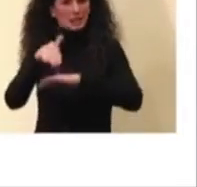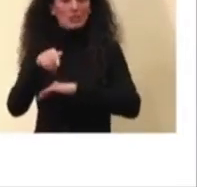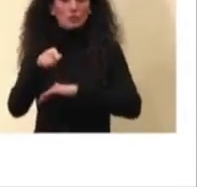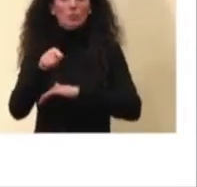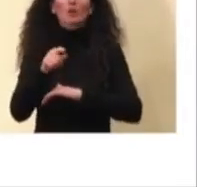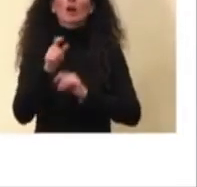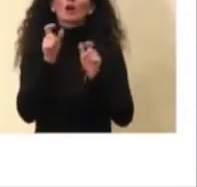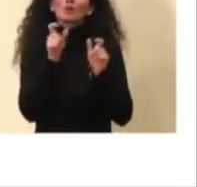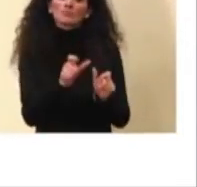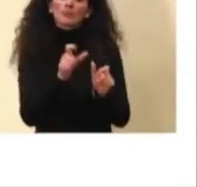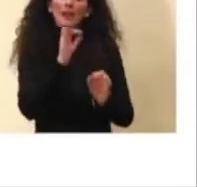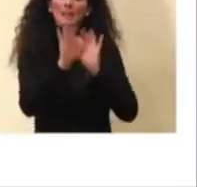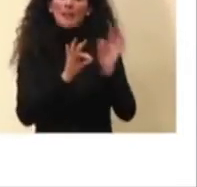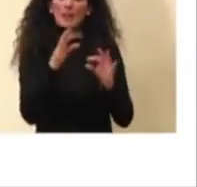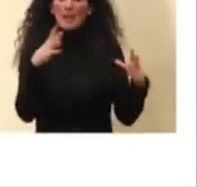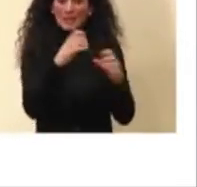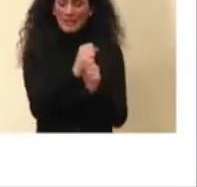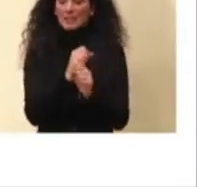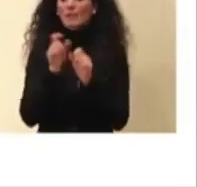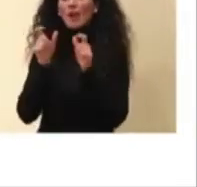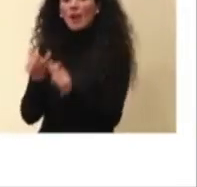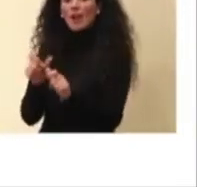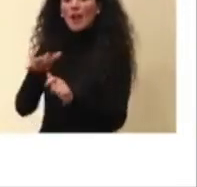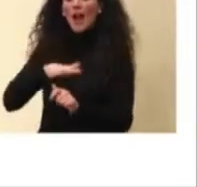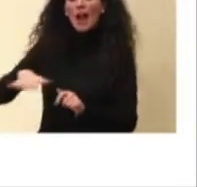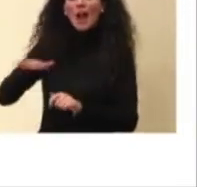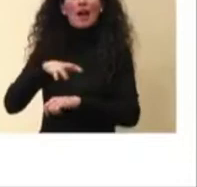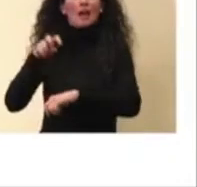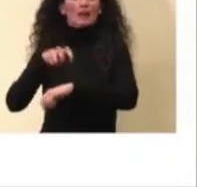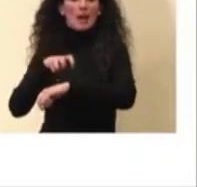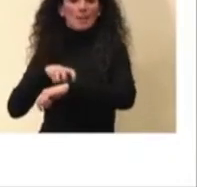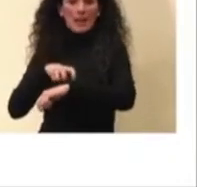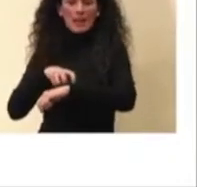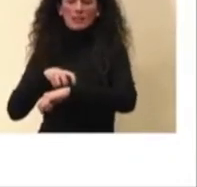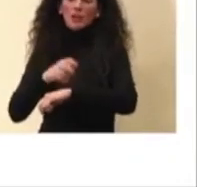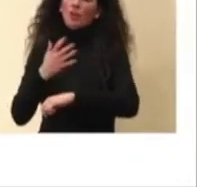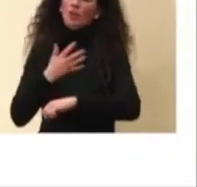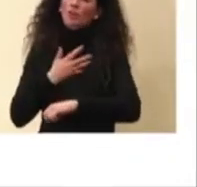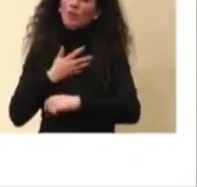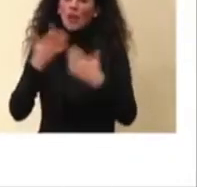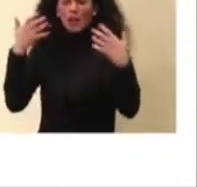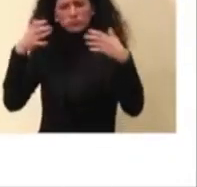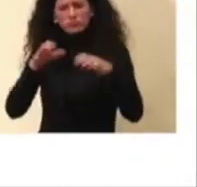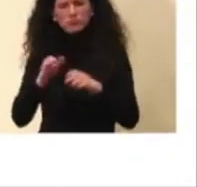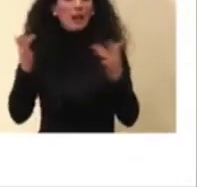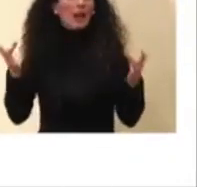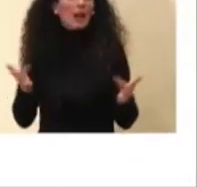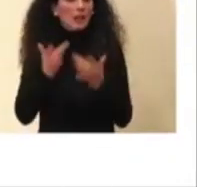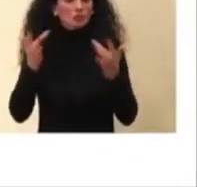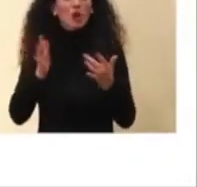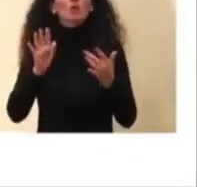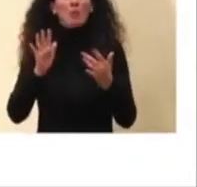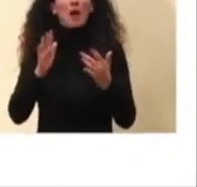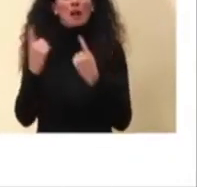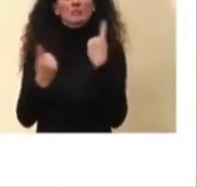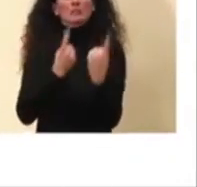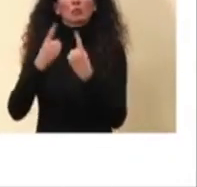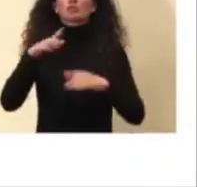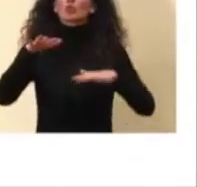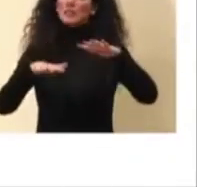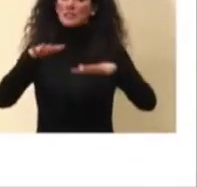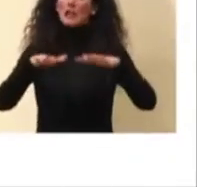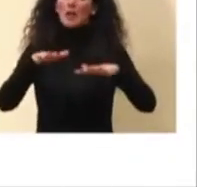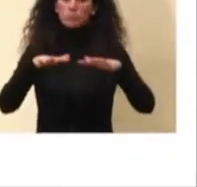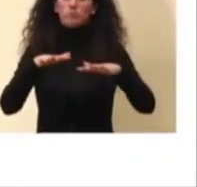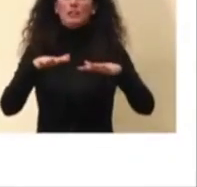sia per quanto riguarda le aree mediche, siamo in una situazione di lieve calo ma comunque abbastanza stabili da questo punto di vista, quindi in realtà